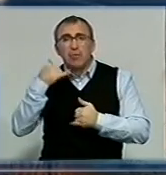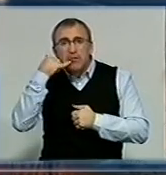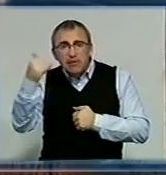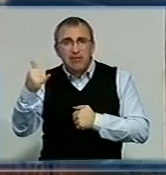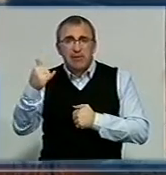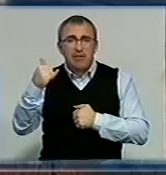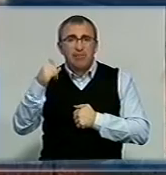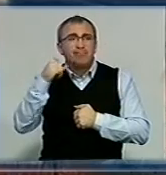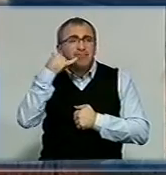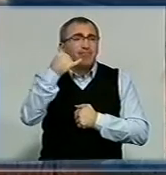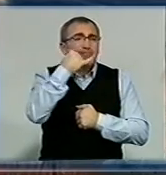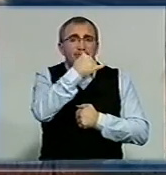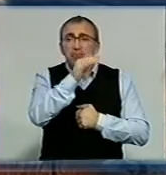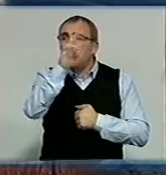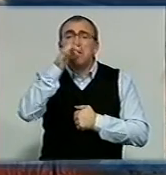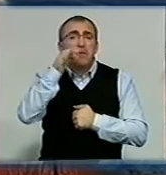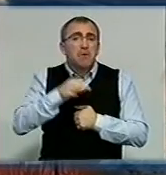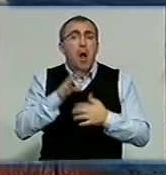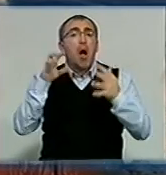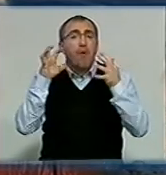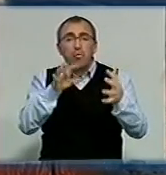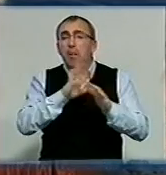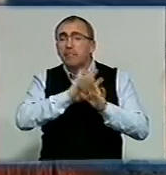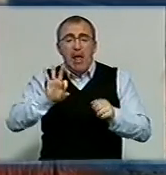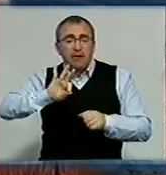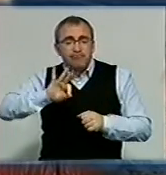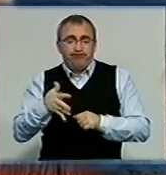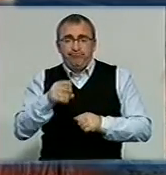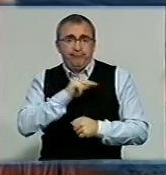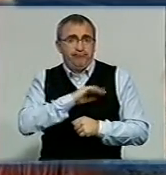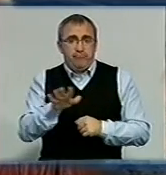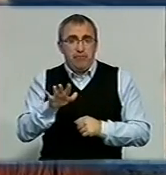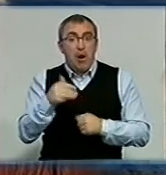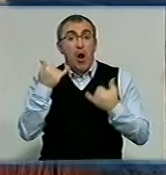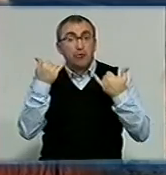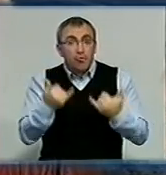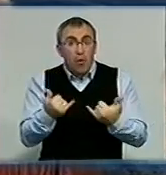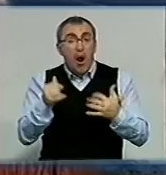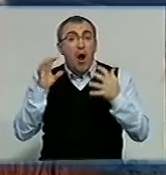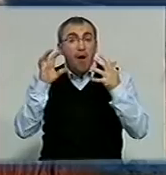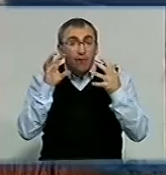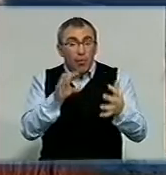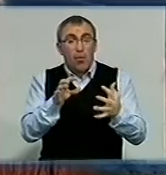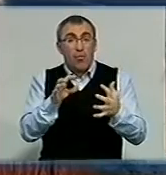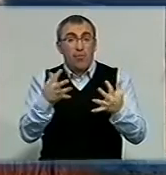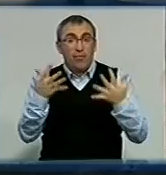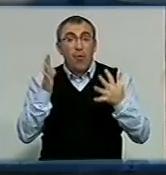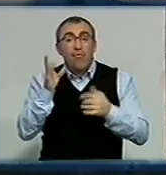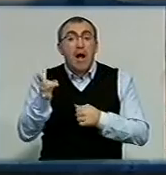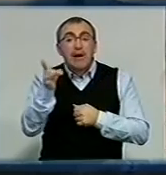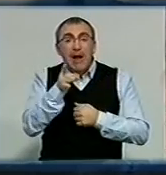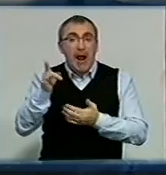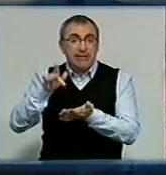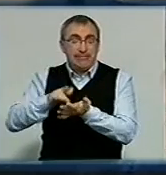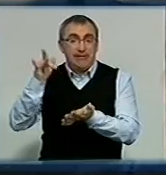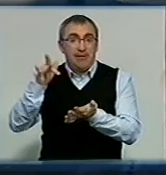в різні точки, ніхто нам нічого не відповідав, сказав, автобус не заводиться. Як виявилося сьогодні, автобус просто-напросто був у райцентрі. Водій